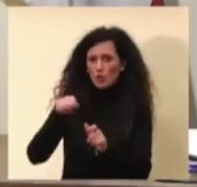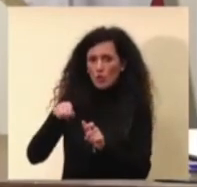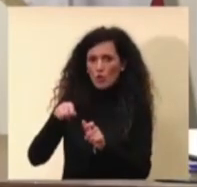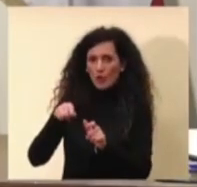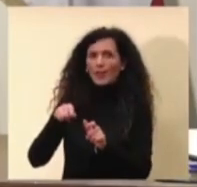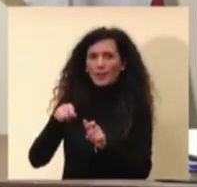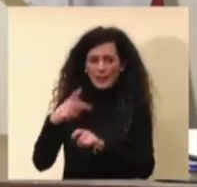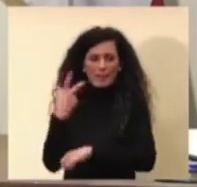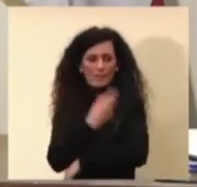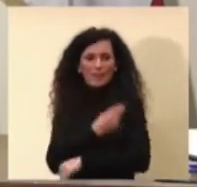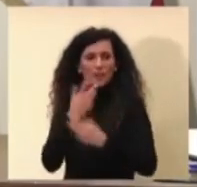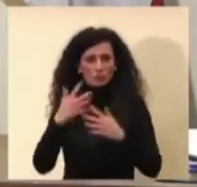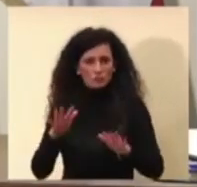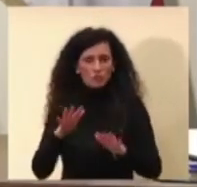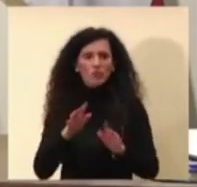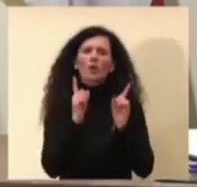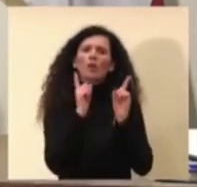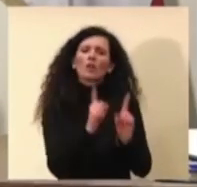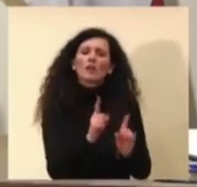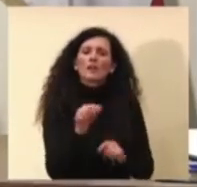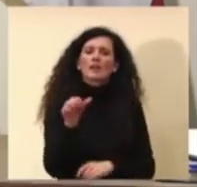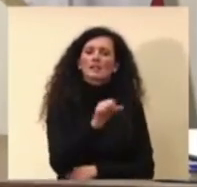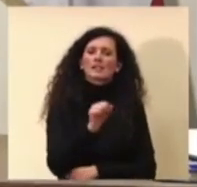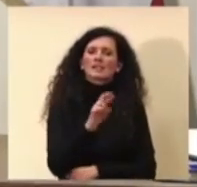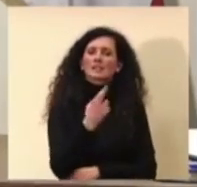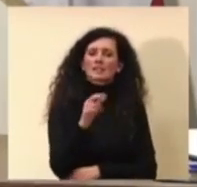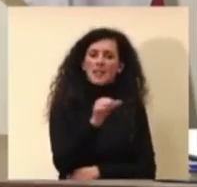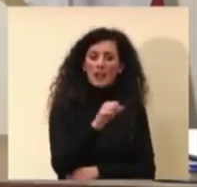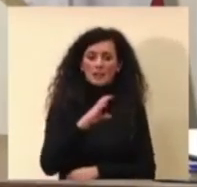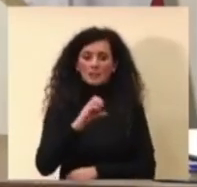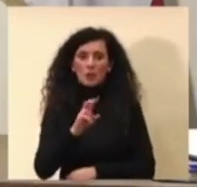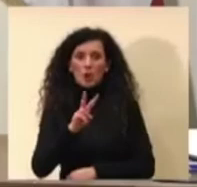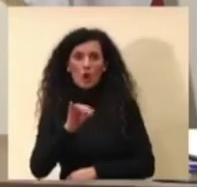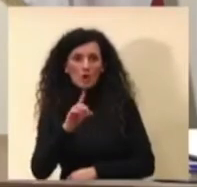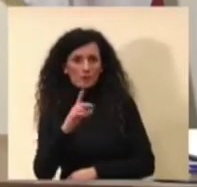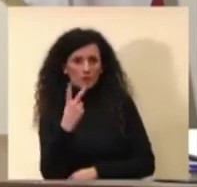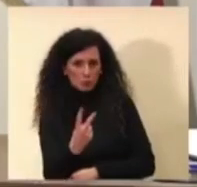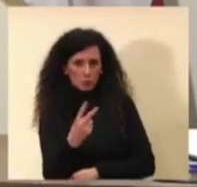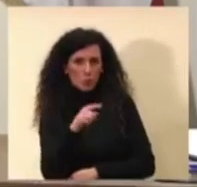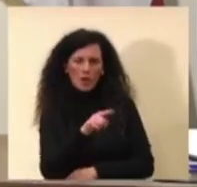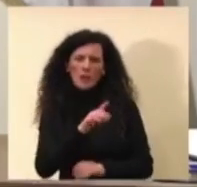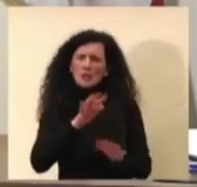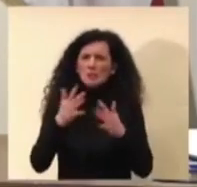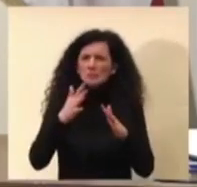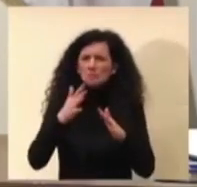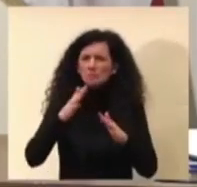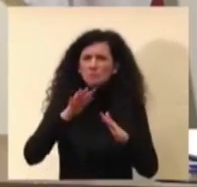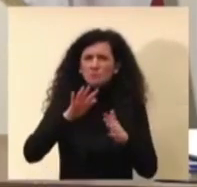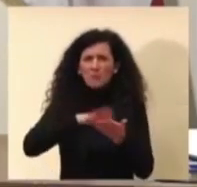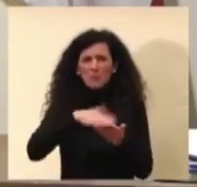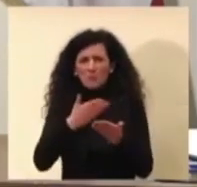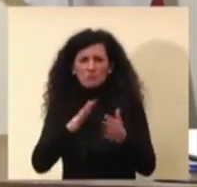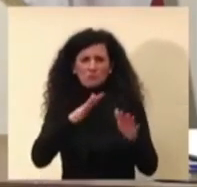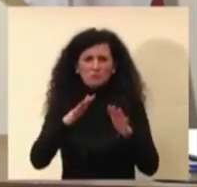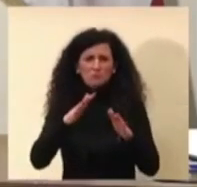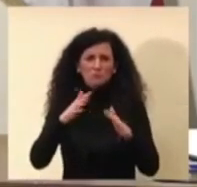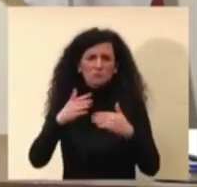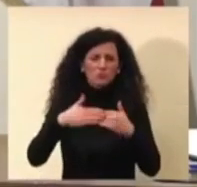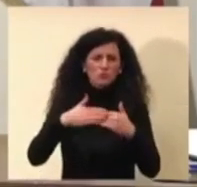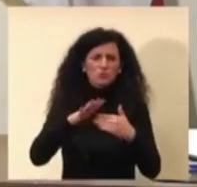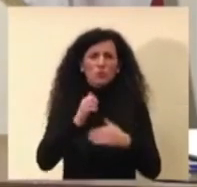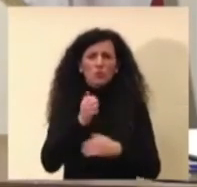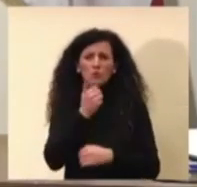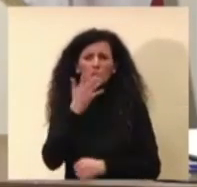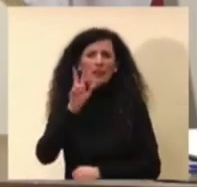intervento, per quanto riguarda SARS-CoV-2, è di circa 3, stimato essere intorno a 3, dopo una certa